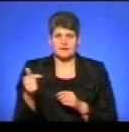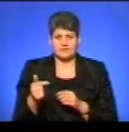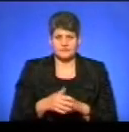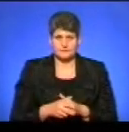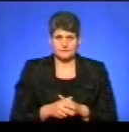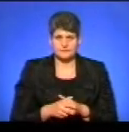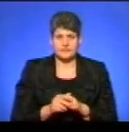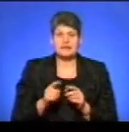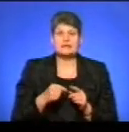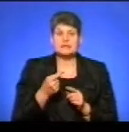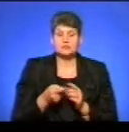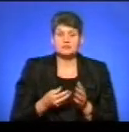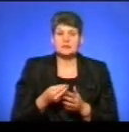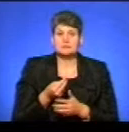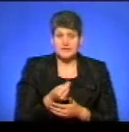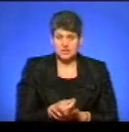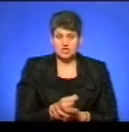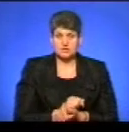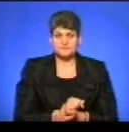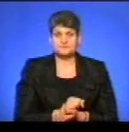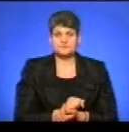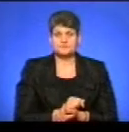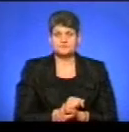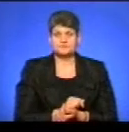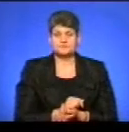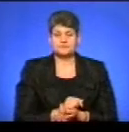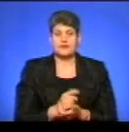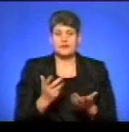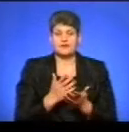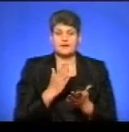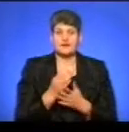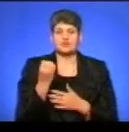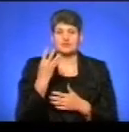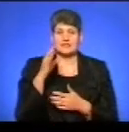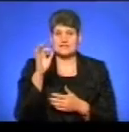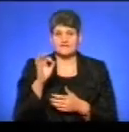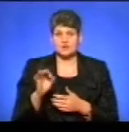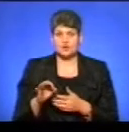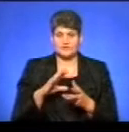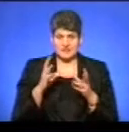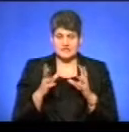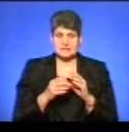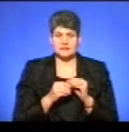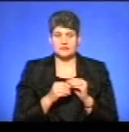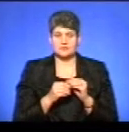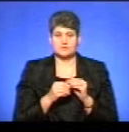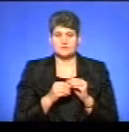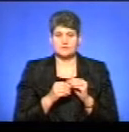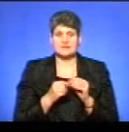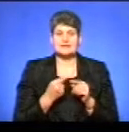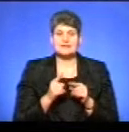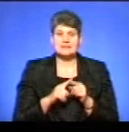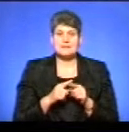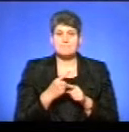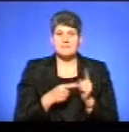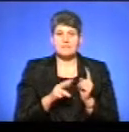Наступний платіж, який складає 14% від загального обсягу доходів, це пів